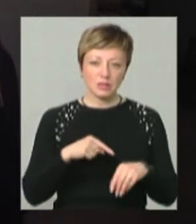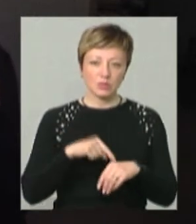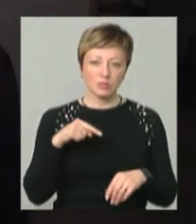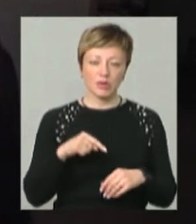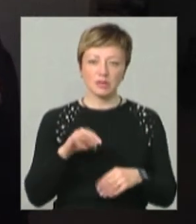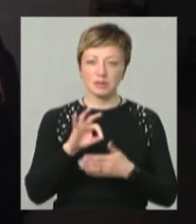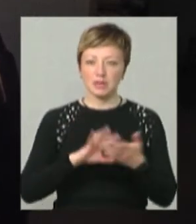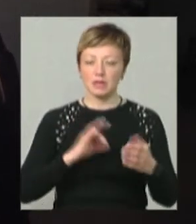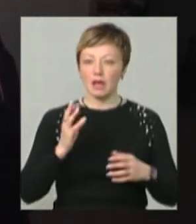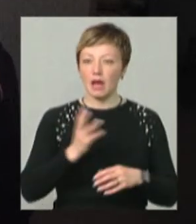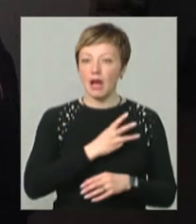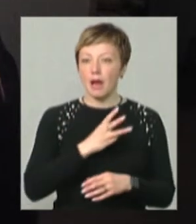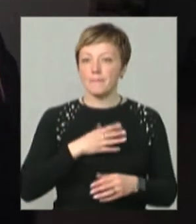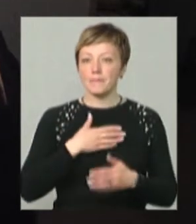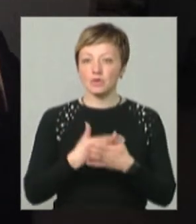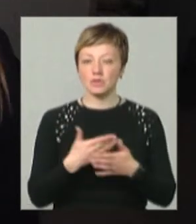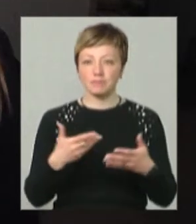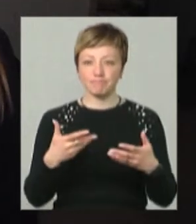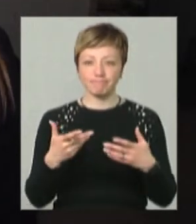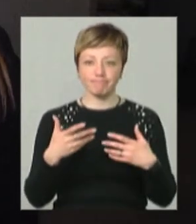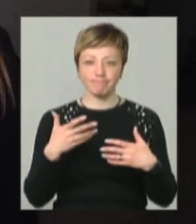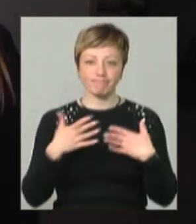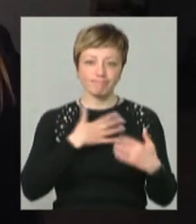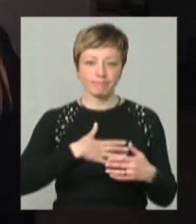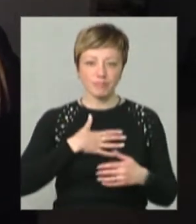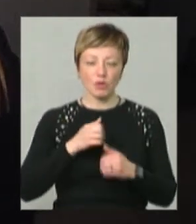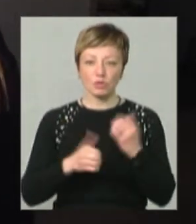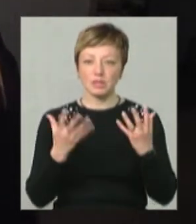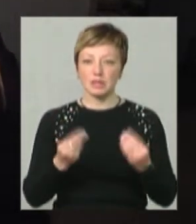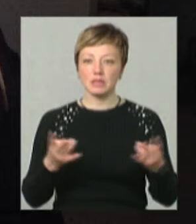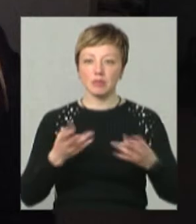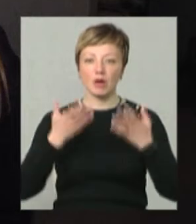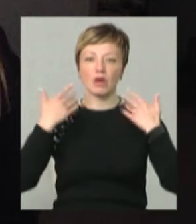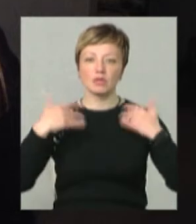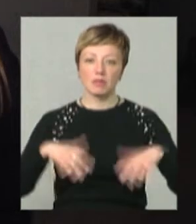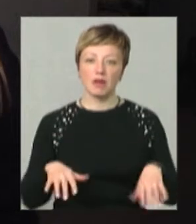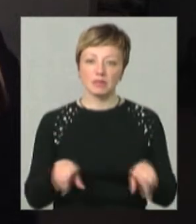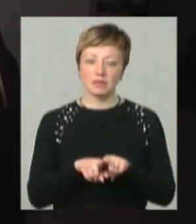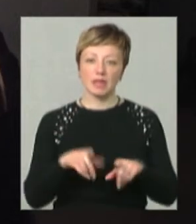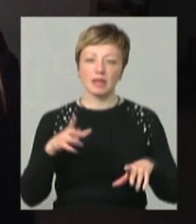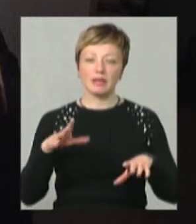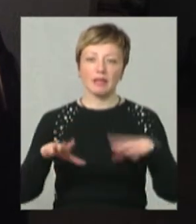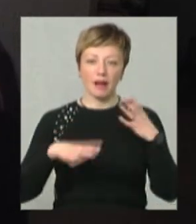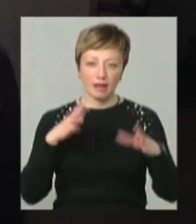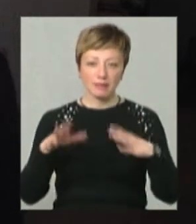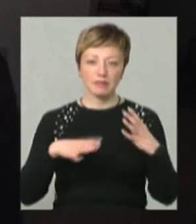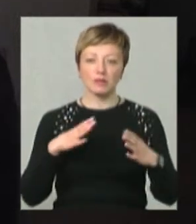одразу дуже емоційно тригерить. виходить, що кожен день треба якось розслаблятися. Всі такі тренінги